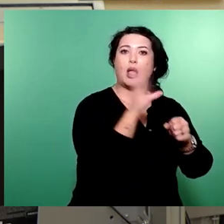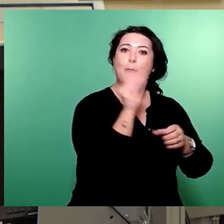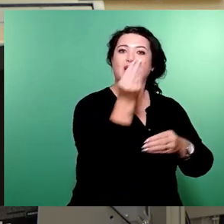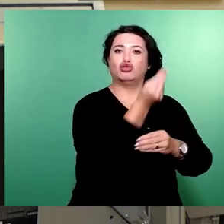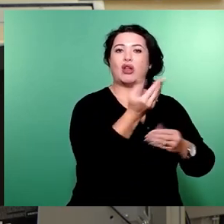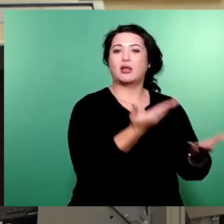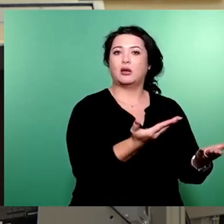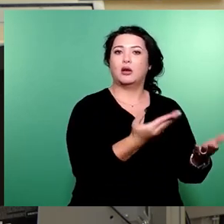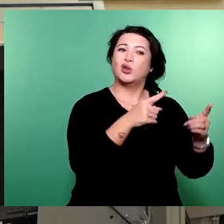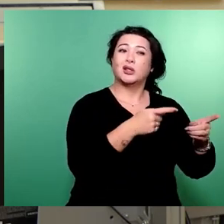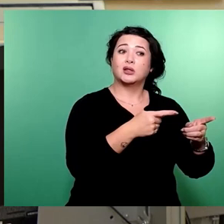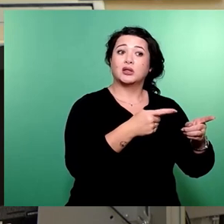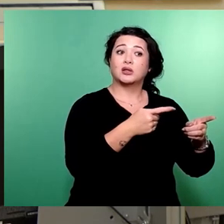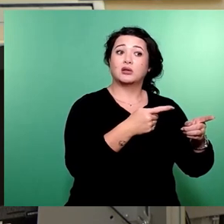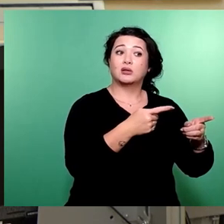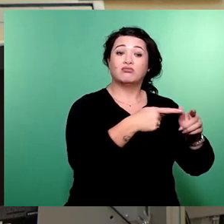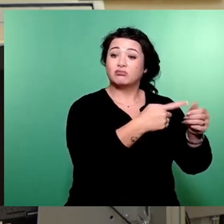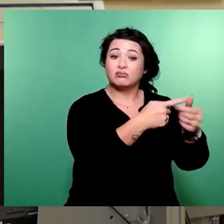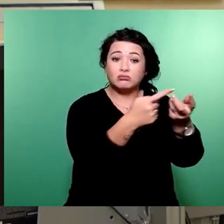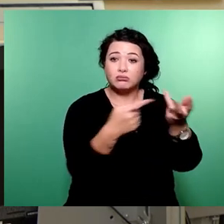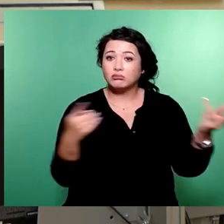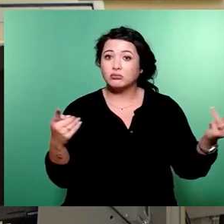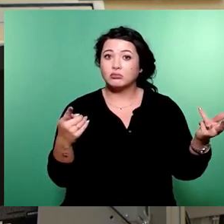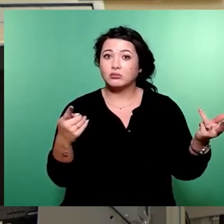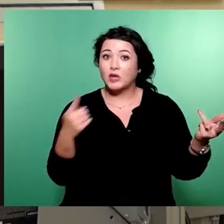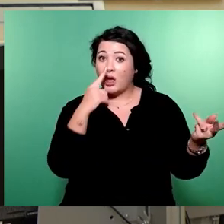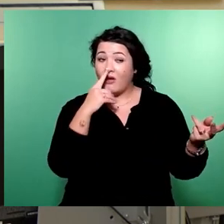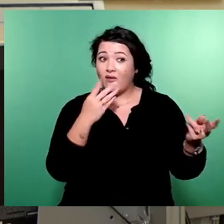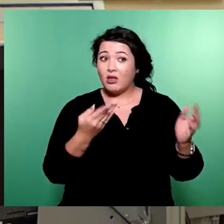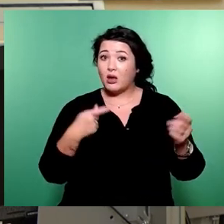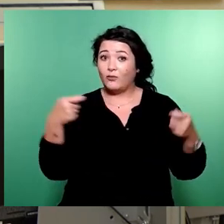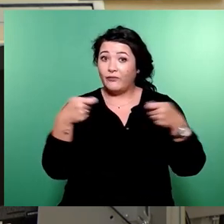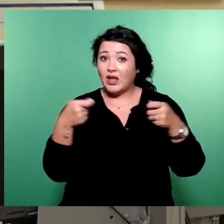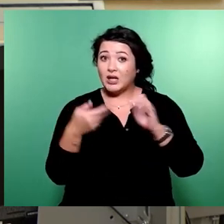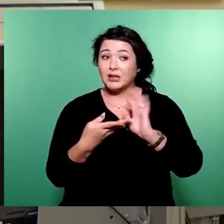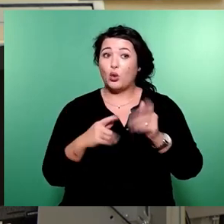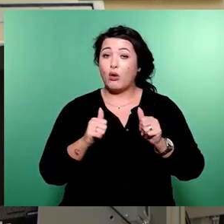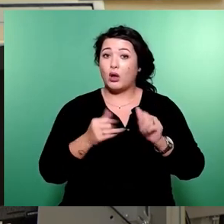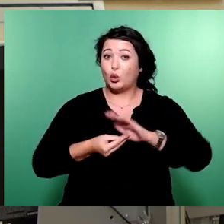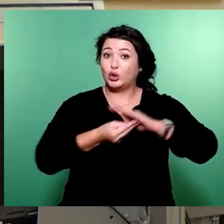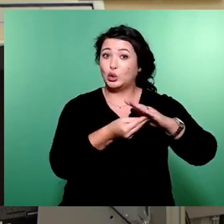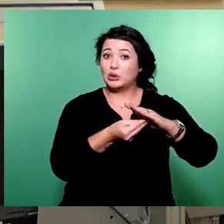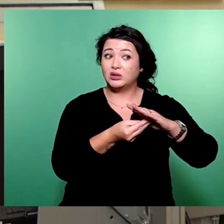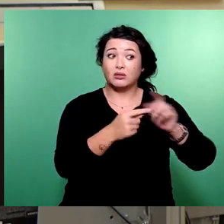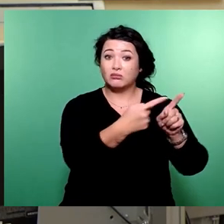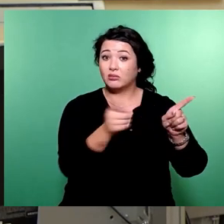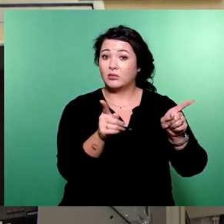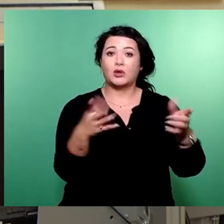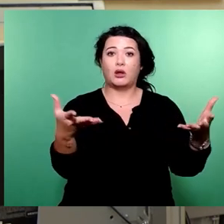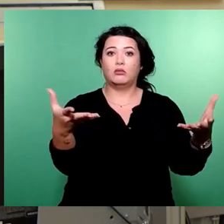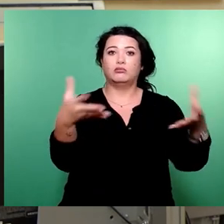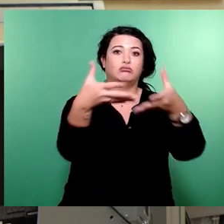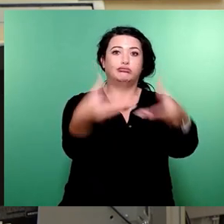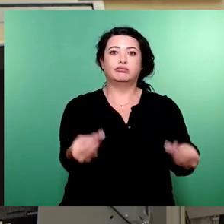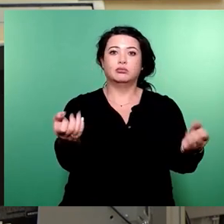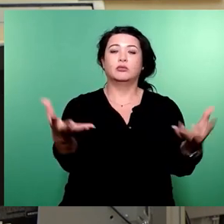schlicht weg, ohne die zusätzlichen Mittel und den Beschluss des interfraktionellen Antrages. Und ja, Herr